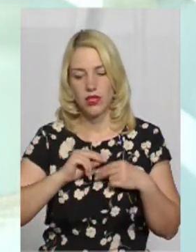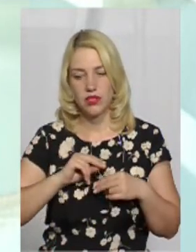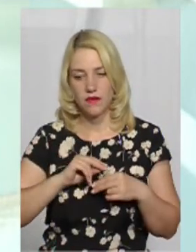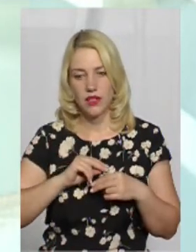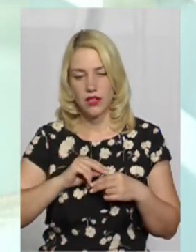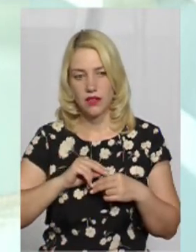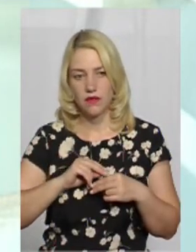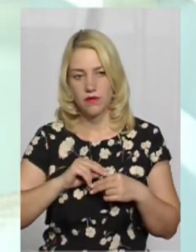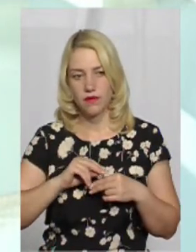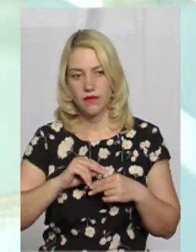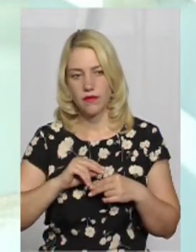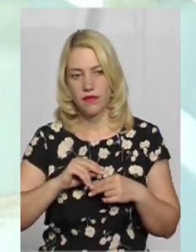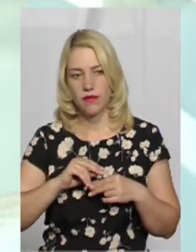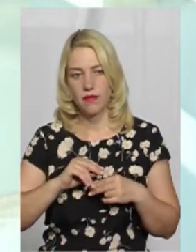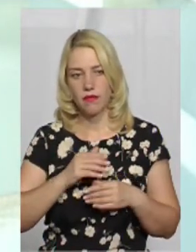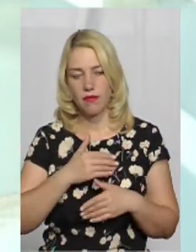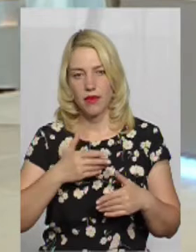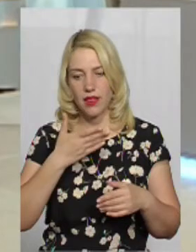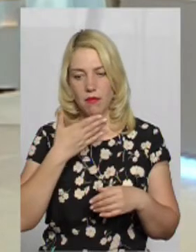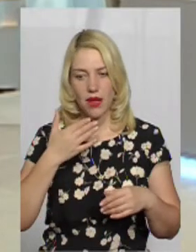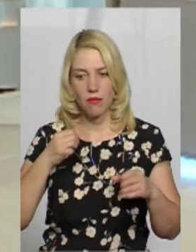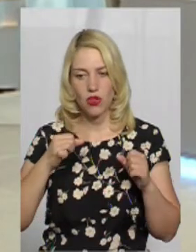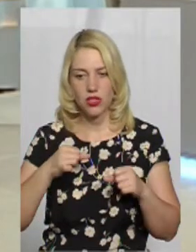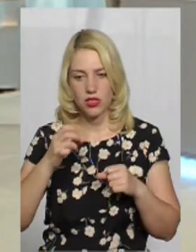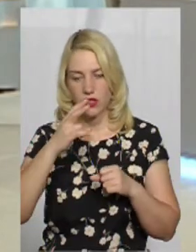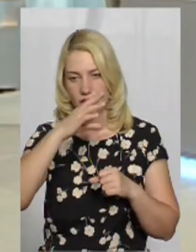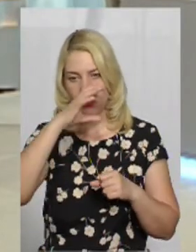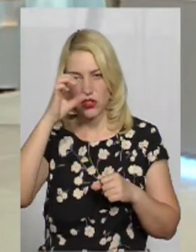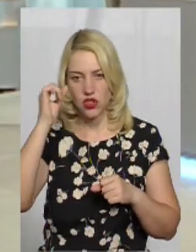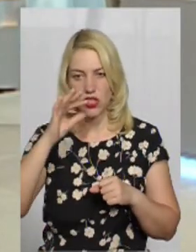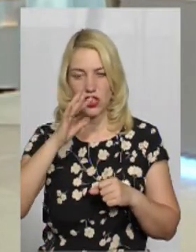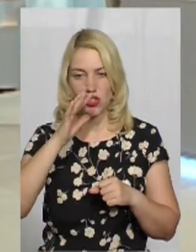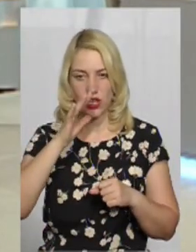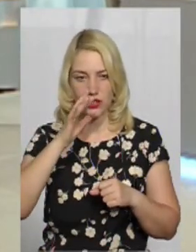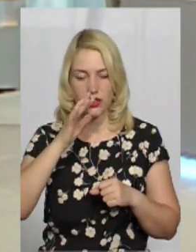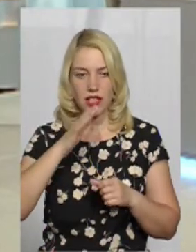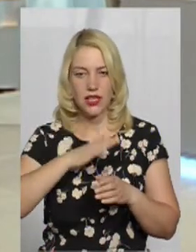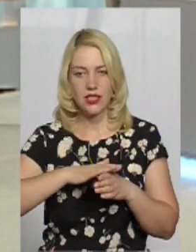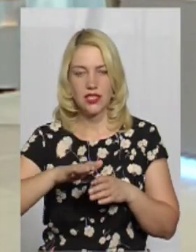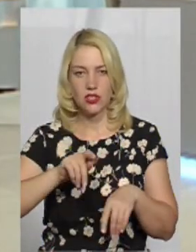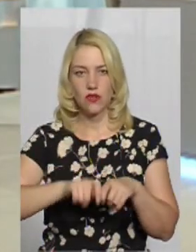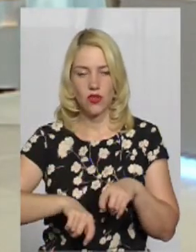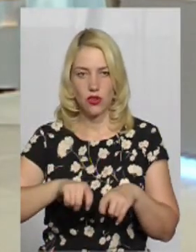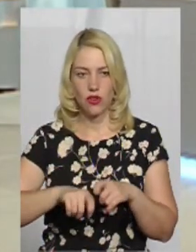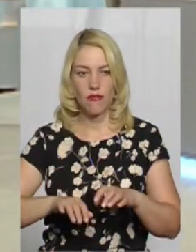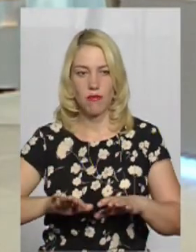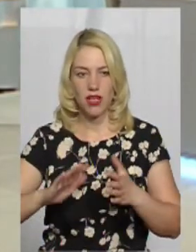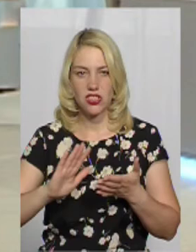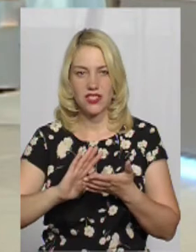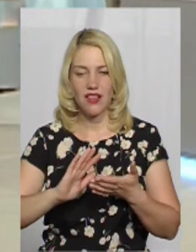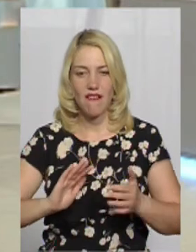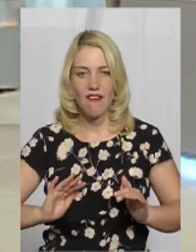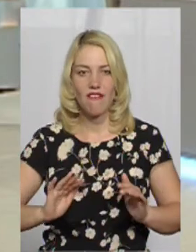майданчиків, не маємо ми можливості в нічний час здійснювати абаритно-ваговий контроль не завжди. В більшості випадків,